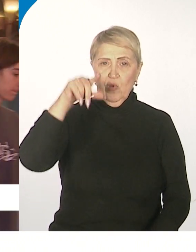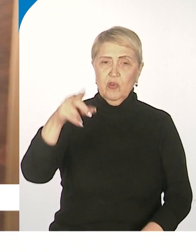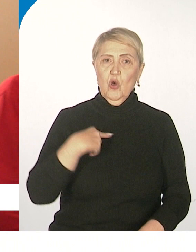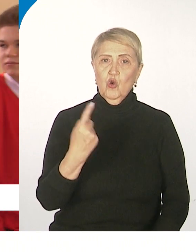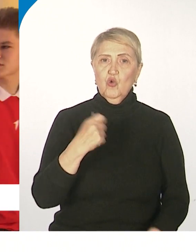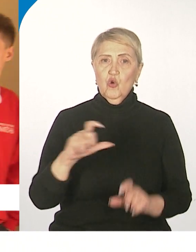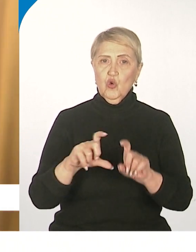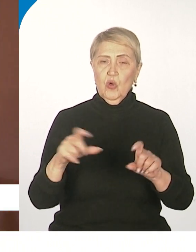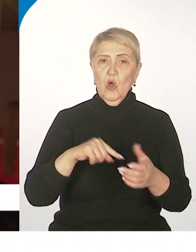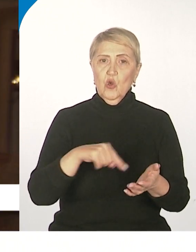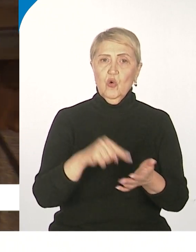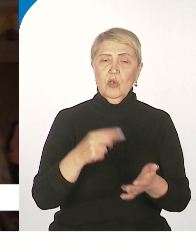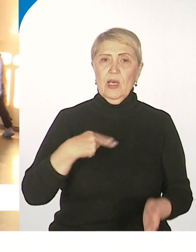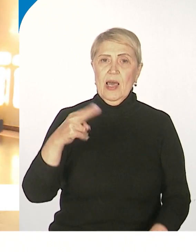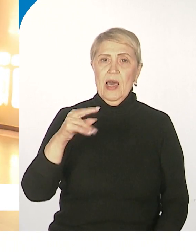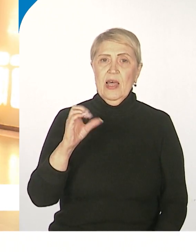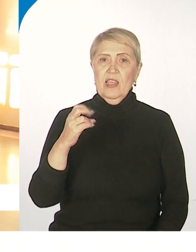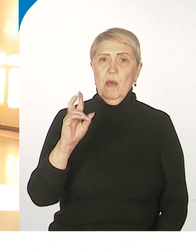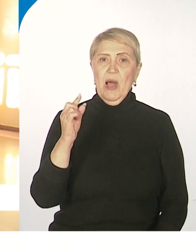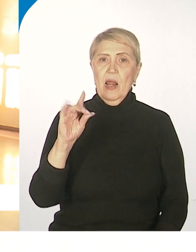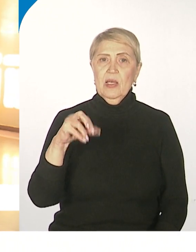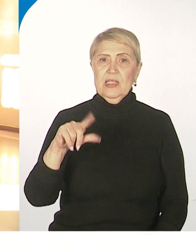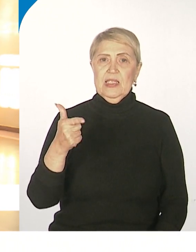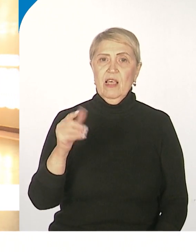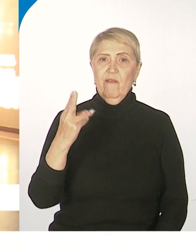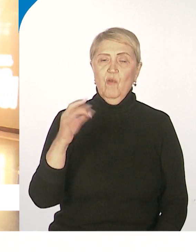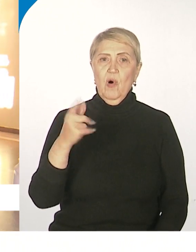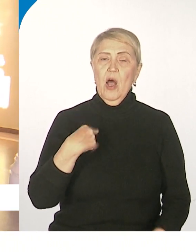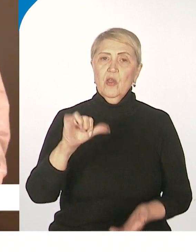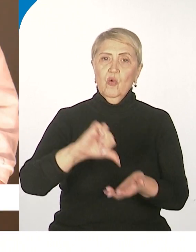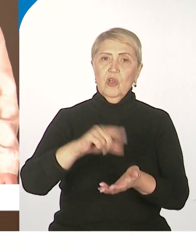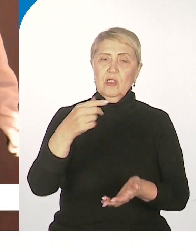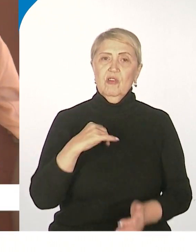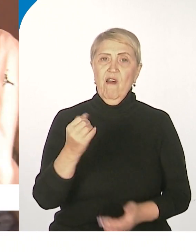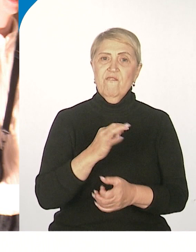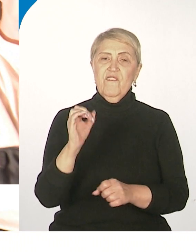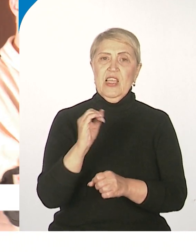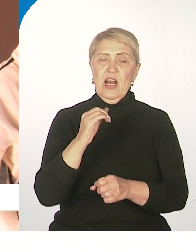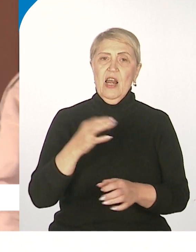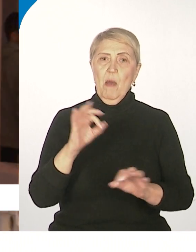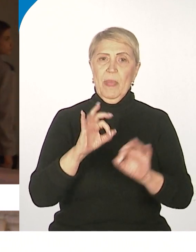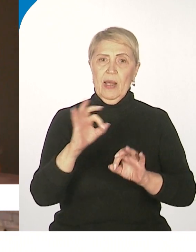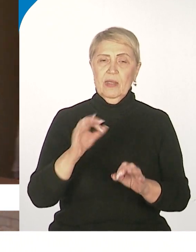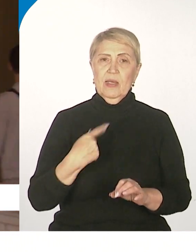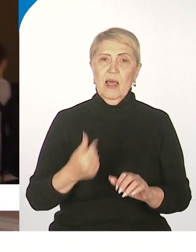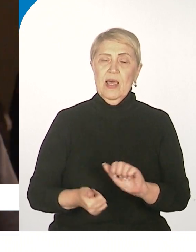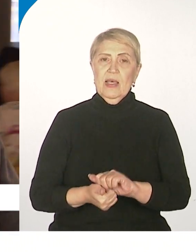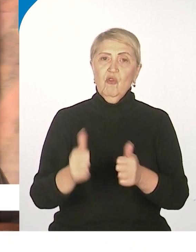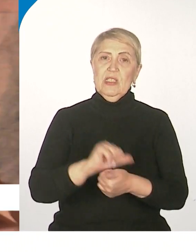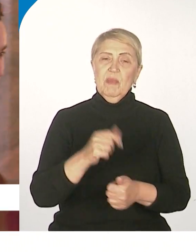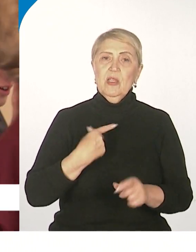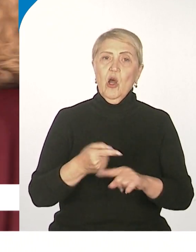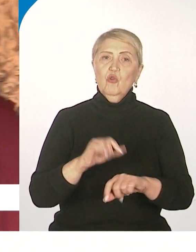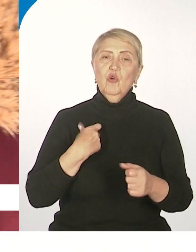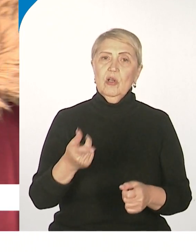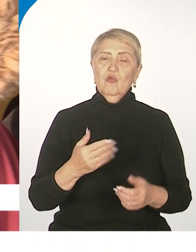100 школьников из города Дебальцево, Донецкой Народной Республики. Они участвуют в федеральном проекте «Университетские смены», который должен помочь им выбрать